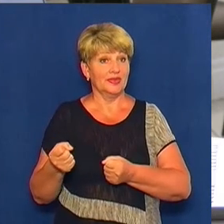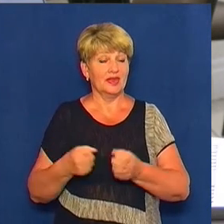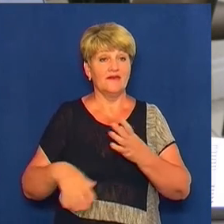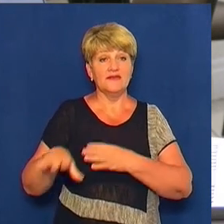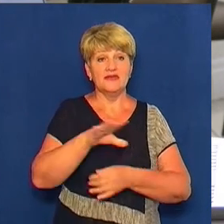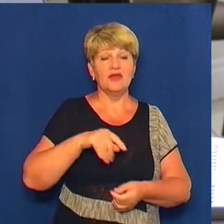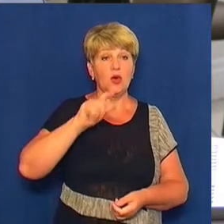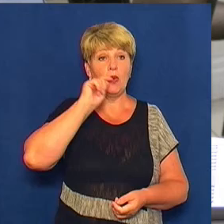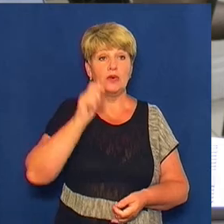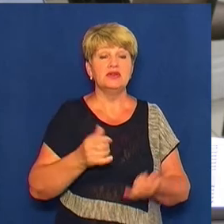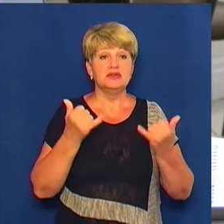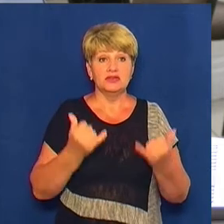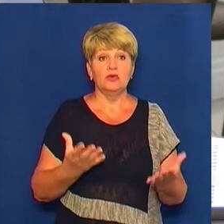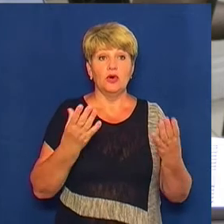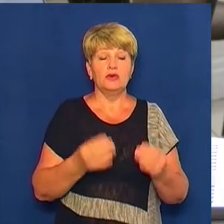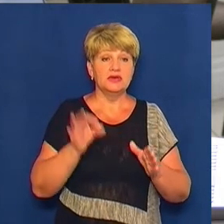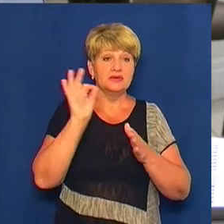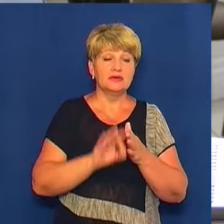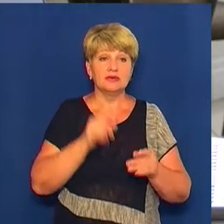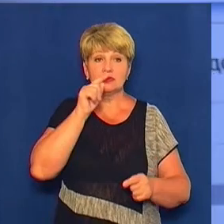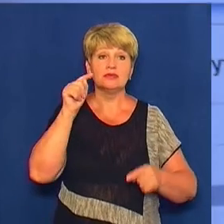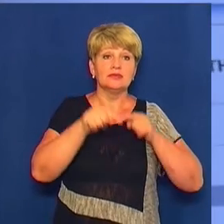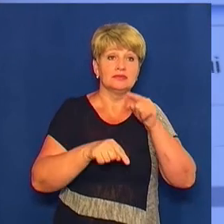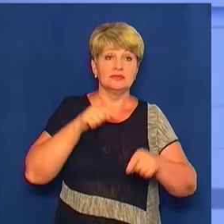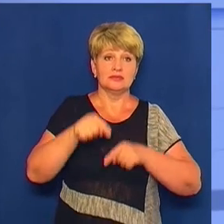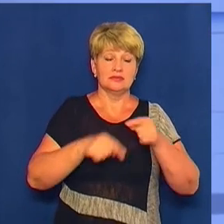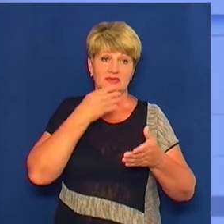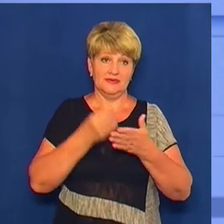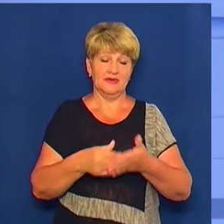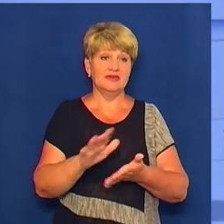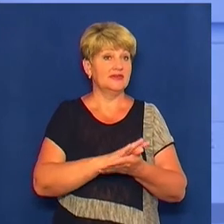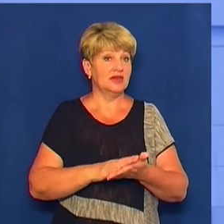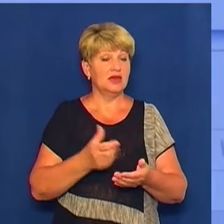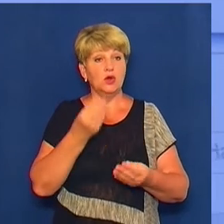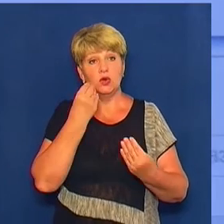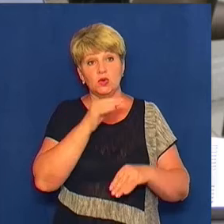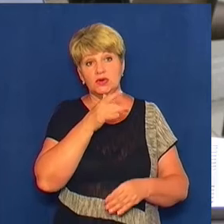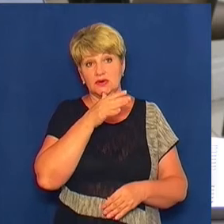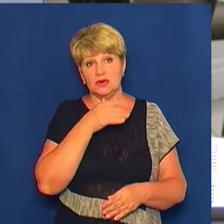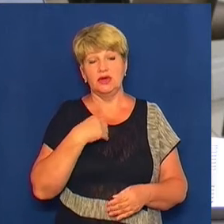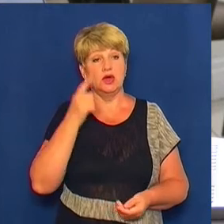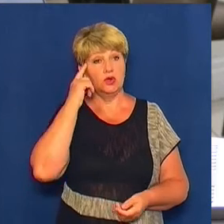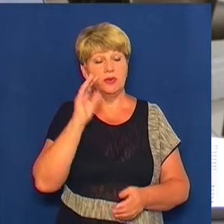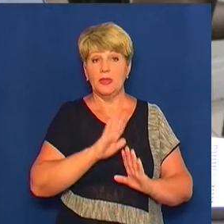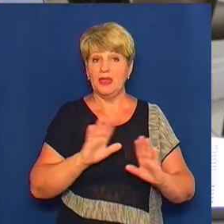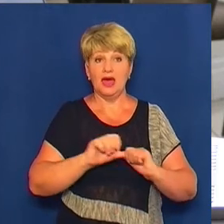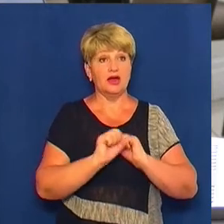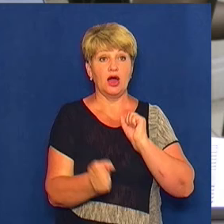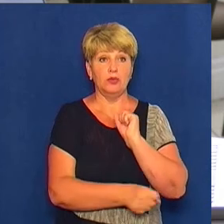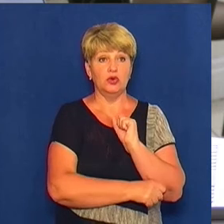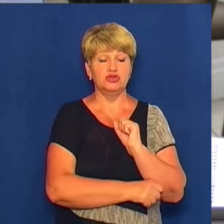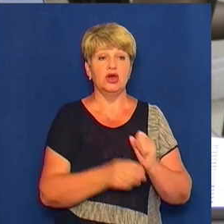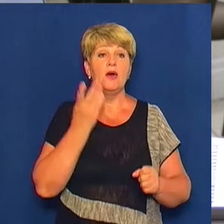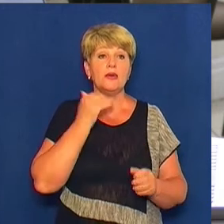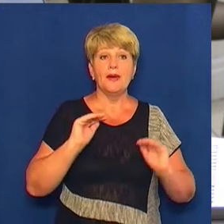України всі з сьогоднішнього дня кинулися завантажувати свої заяви. Найкращий час для цього, мені здається, неробочий, коли